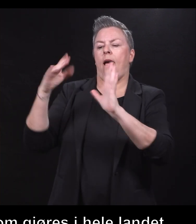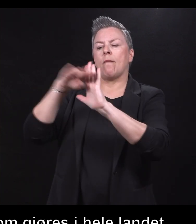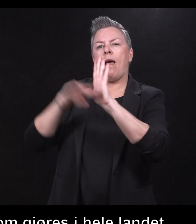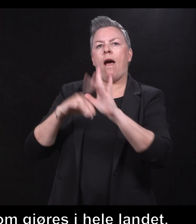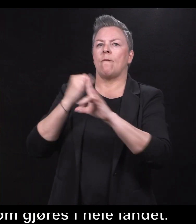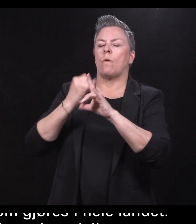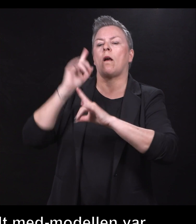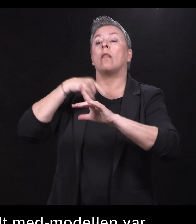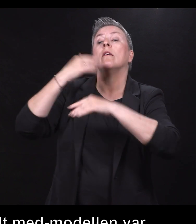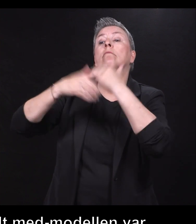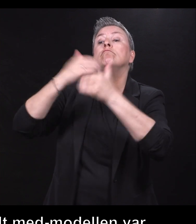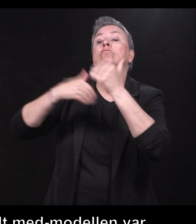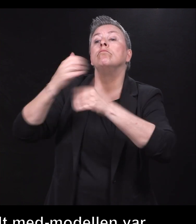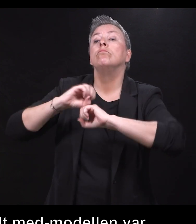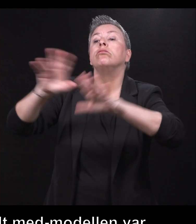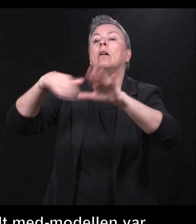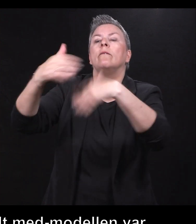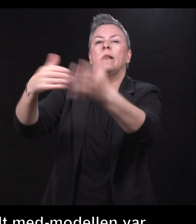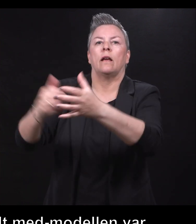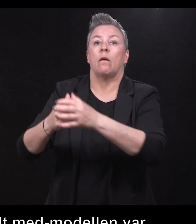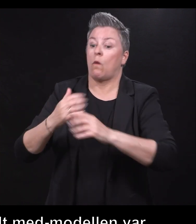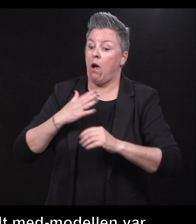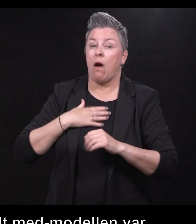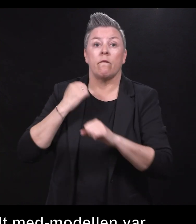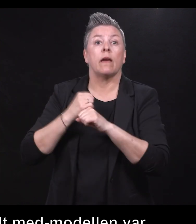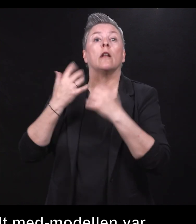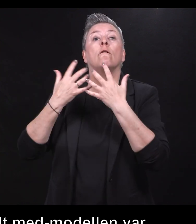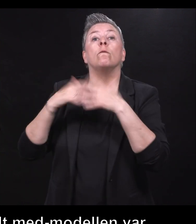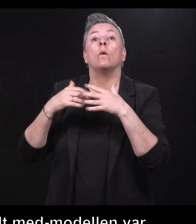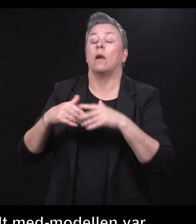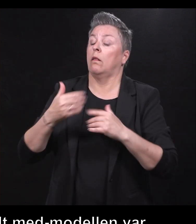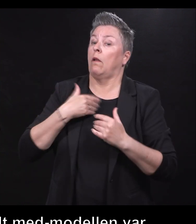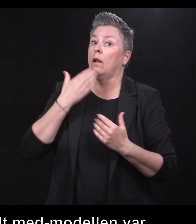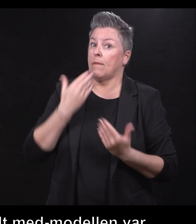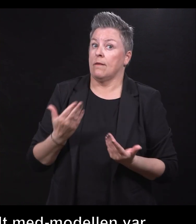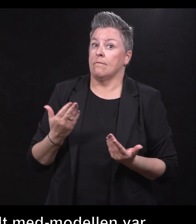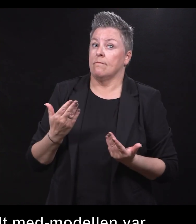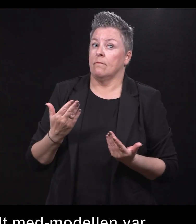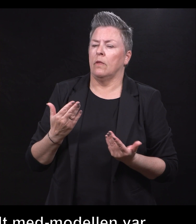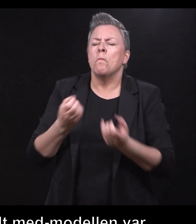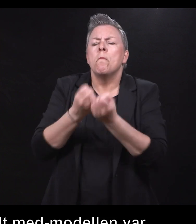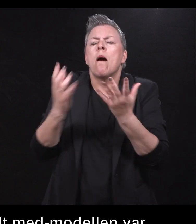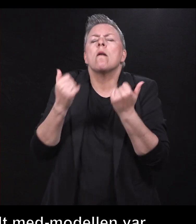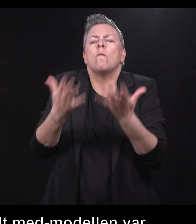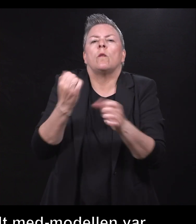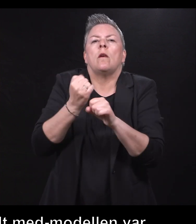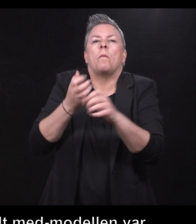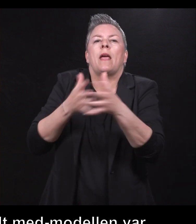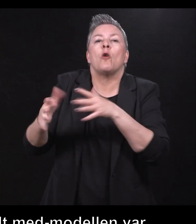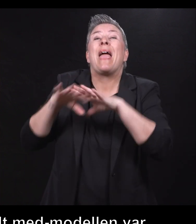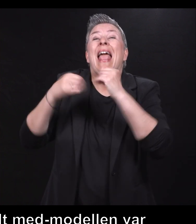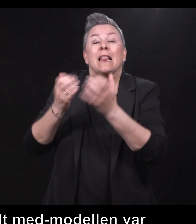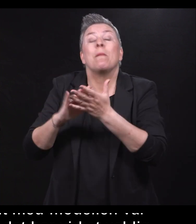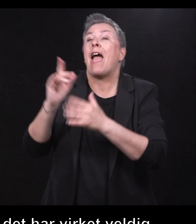videreføres senere, og det har jo virket veldig godt. For det er mange som har fått jobb gjennom helt med, Felix.